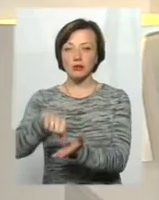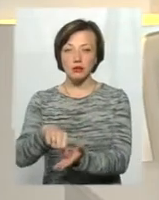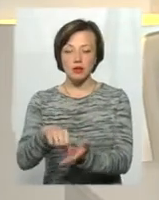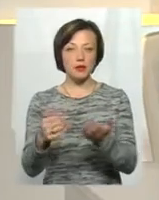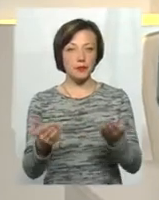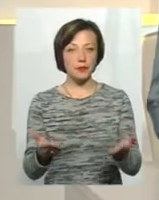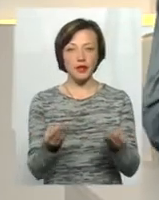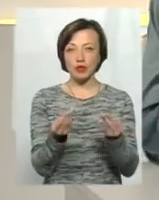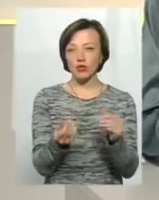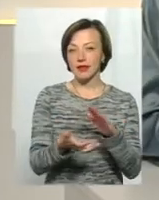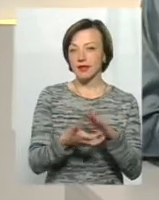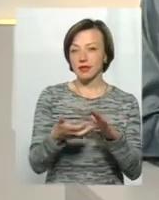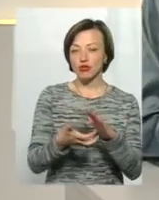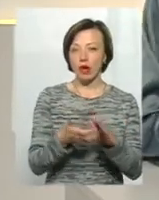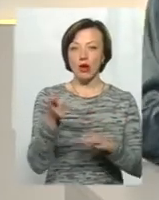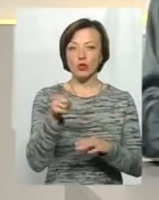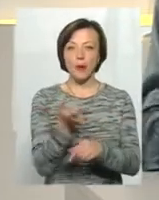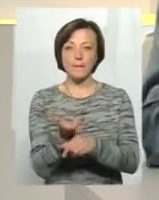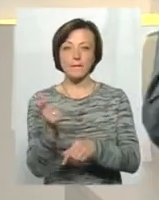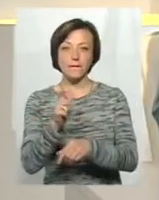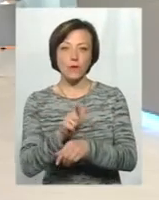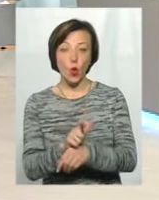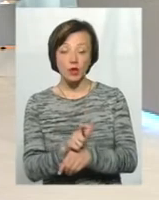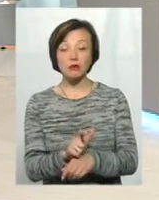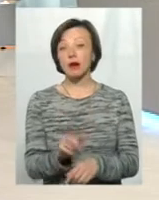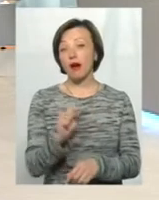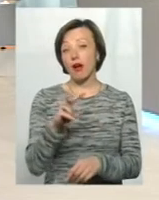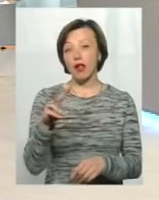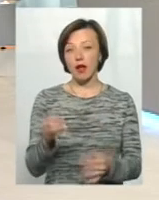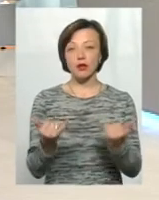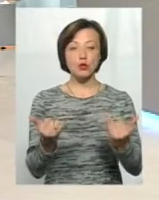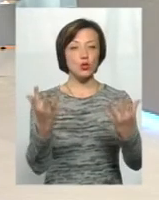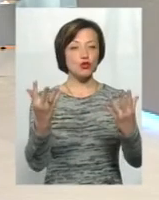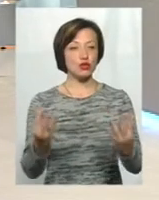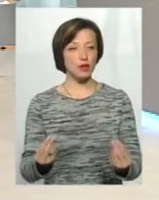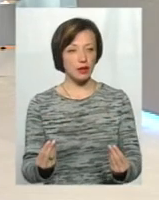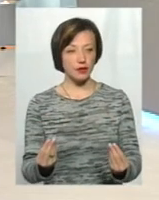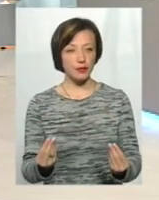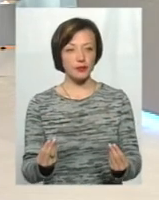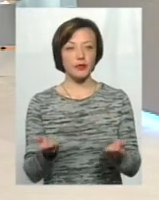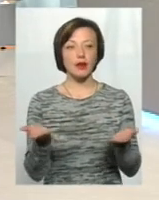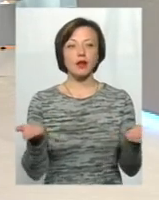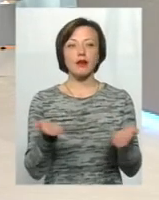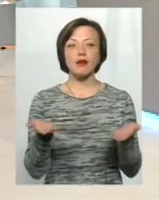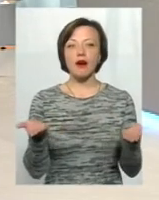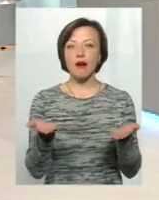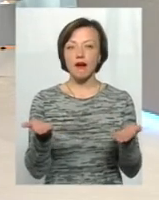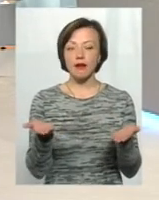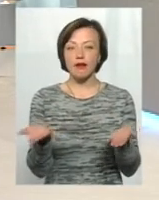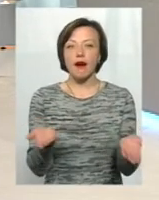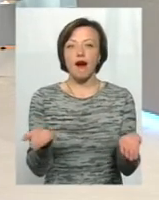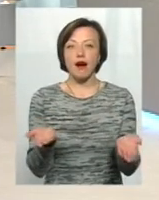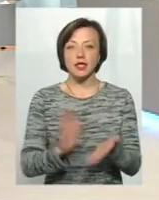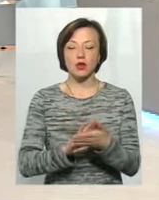то грошей не вистачає, то їх понад міру. Разом з тим, на сьогоднішній день, яка ситуація, що ми маємо,